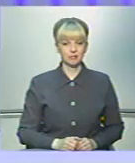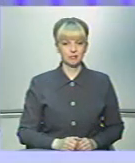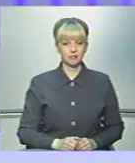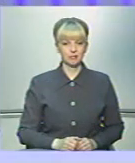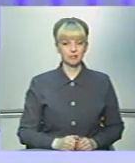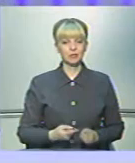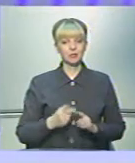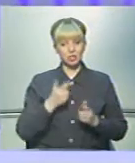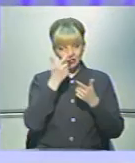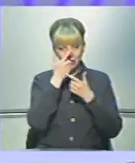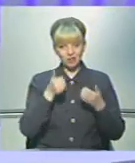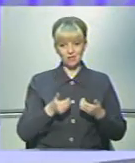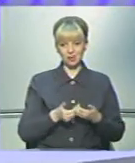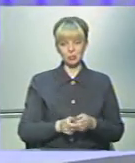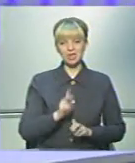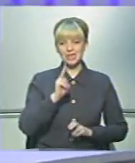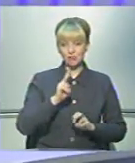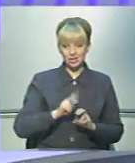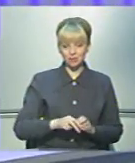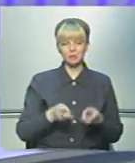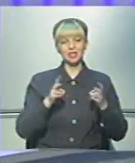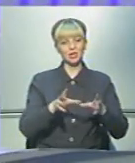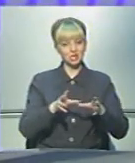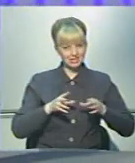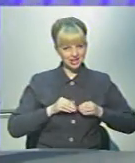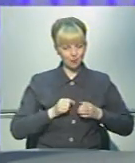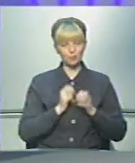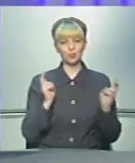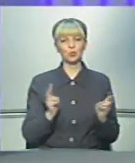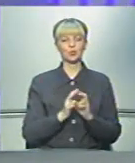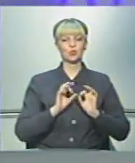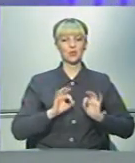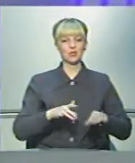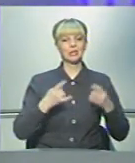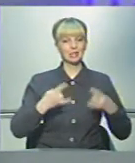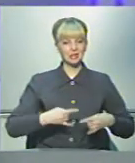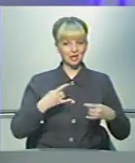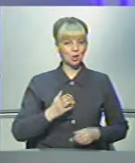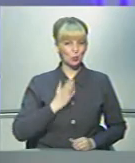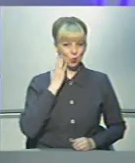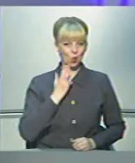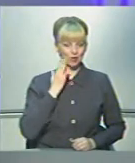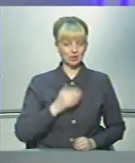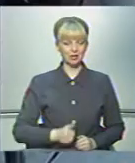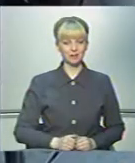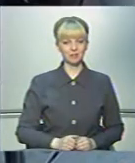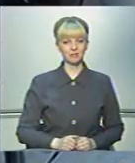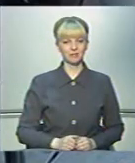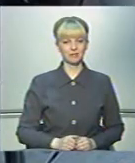На цьому наш інформаційний випуск завершено. Залишайтеся з нами та до зустрічі в ефірі телеканалу «Буковина».